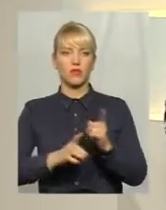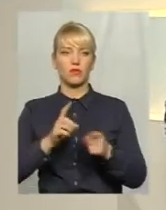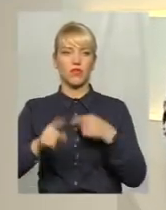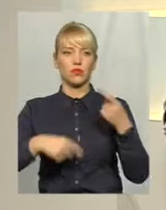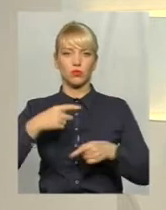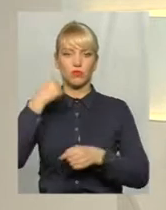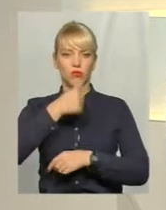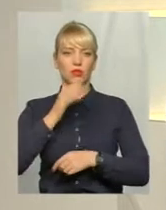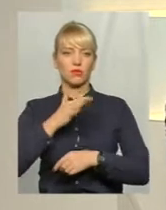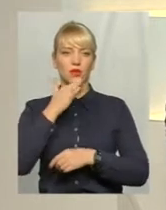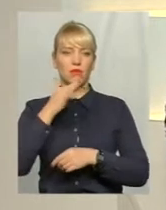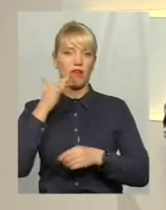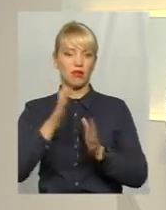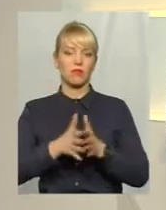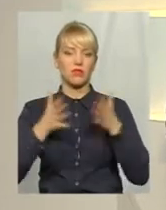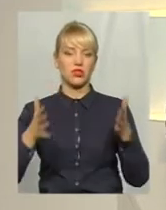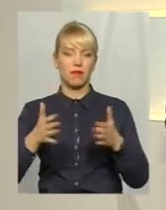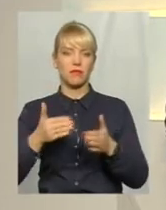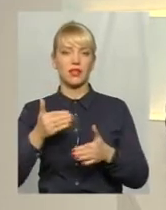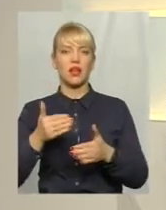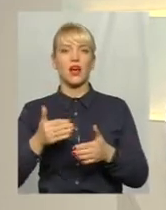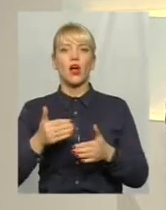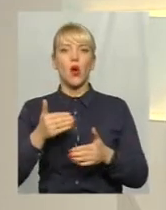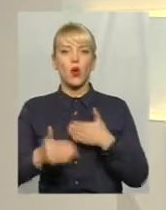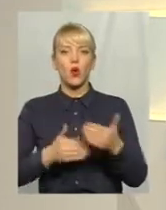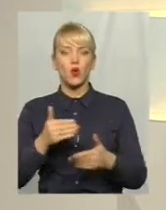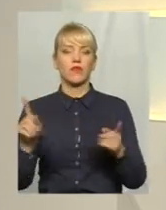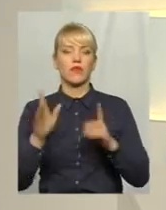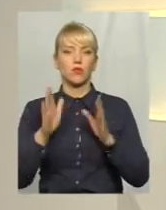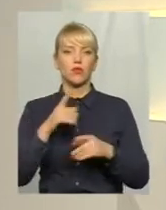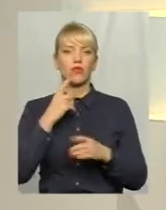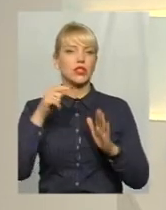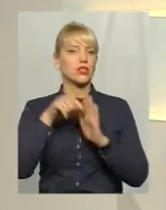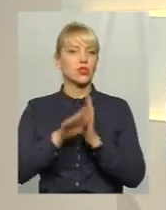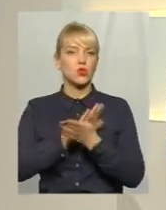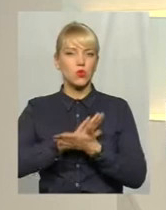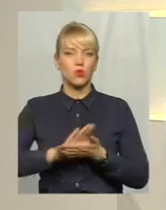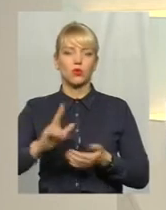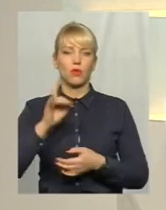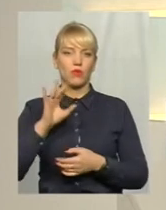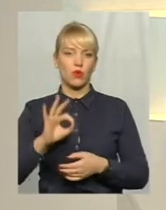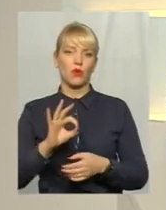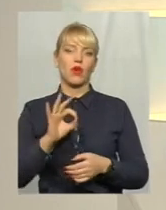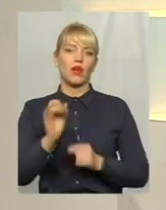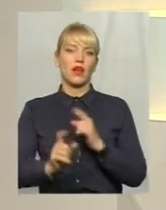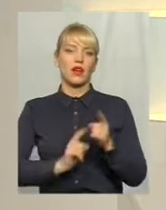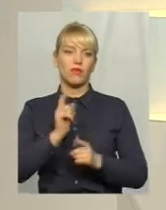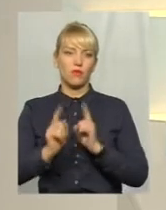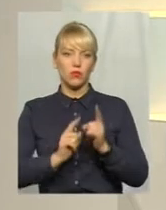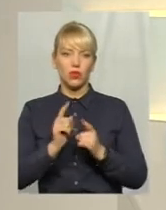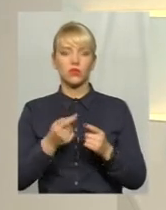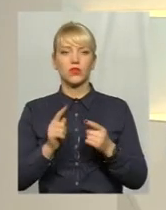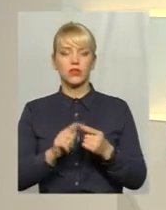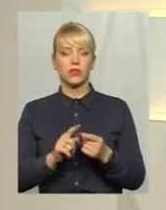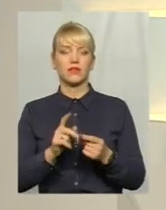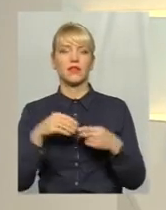багато масштабних кроків, які вже будуть говорити суто про реформу. І це десь